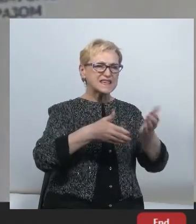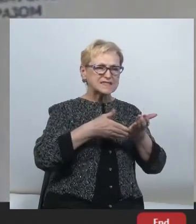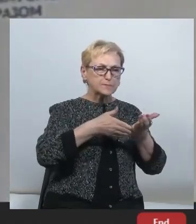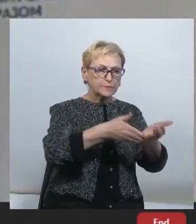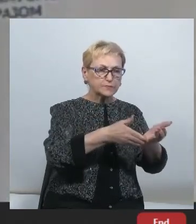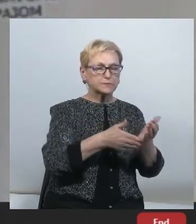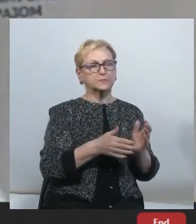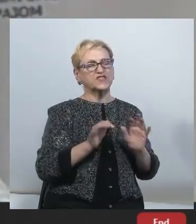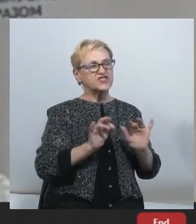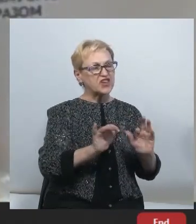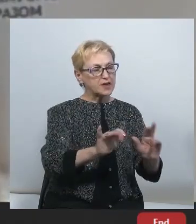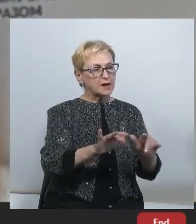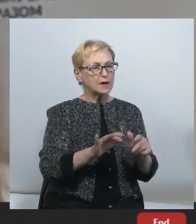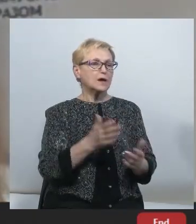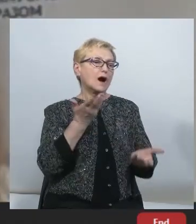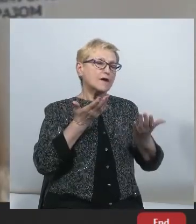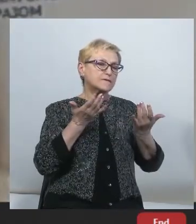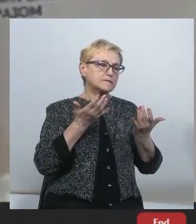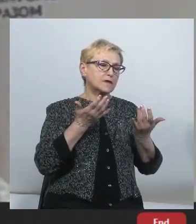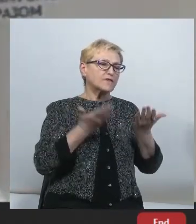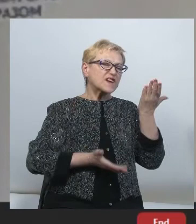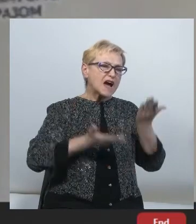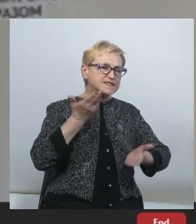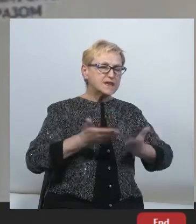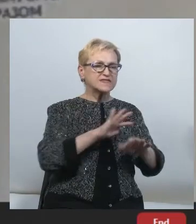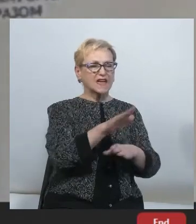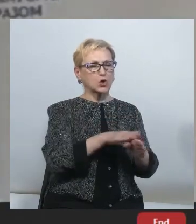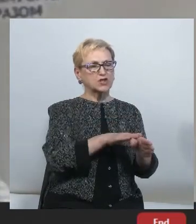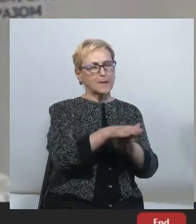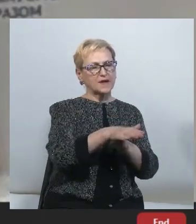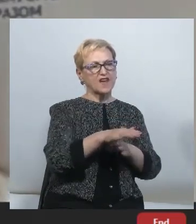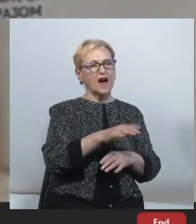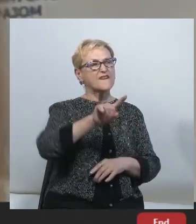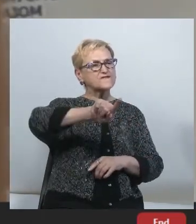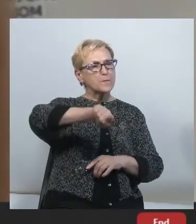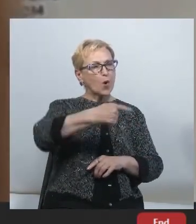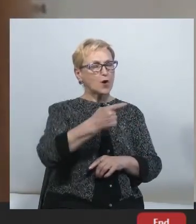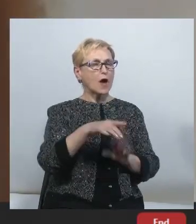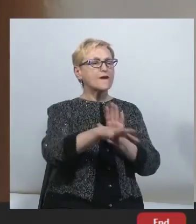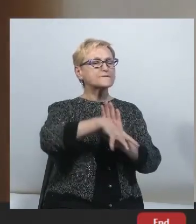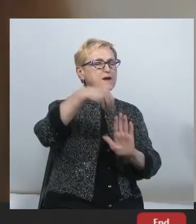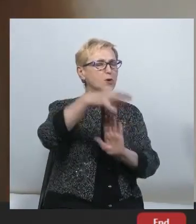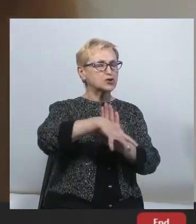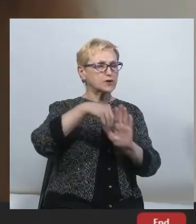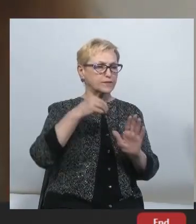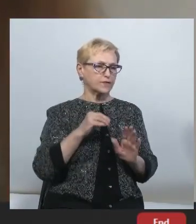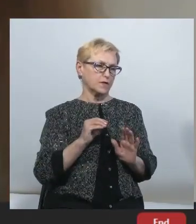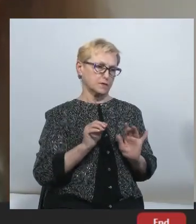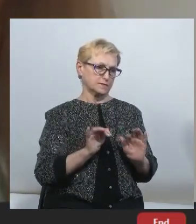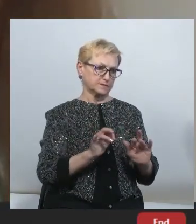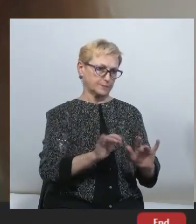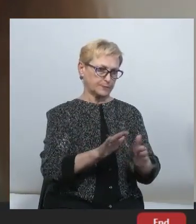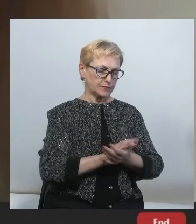Нацради у випадку недотримання медіа вимог виборчого кодексу в частині агітації та інформування.